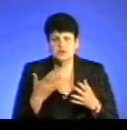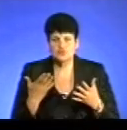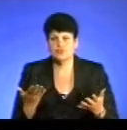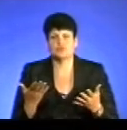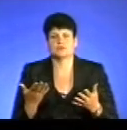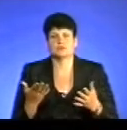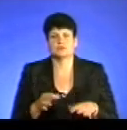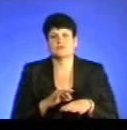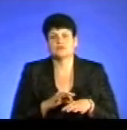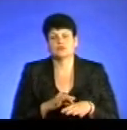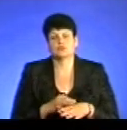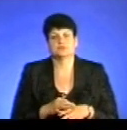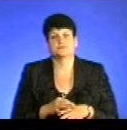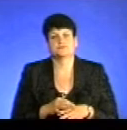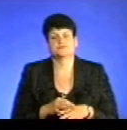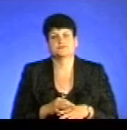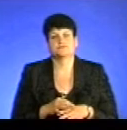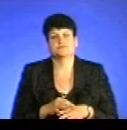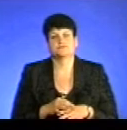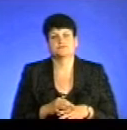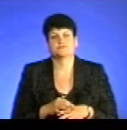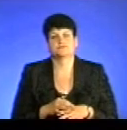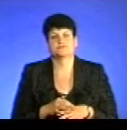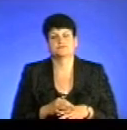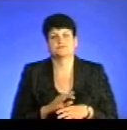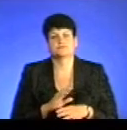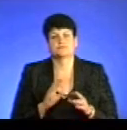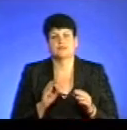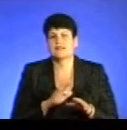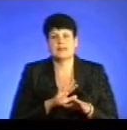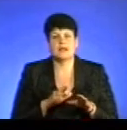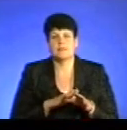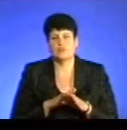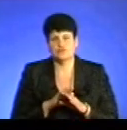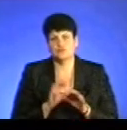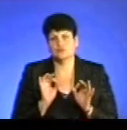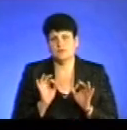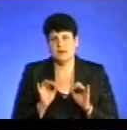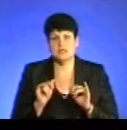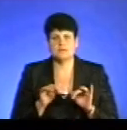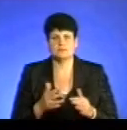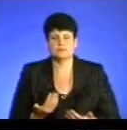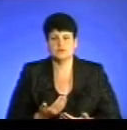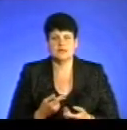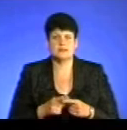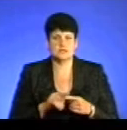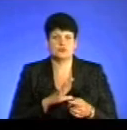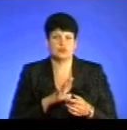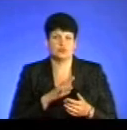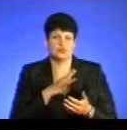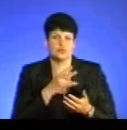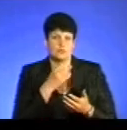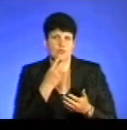ну скажімо так, не зовсім адекватний спосіб життя. І от те, що було показано в